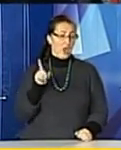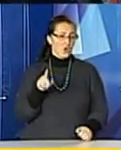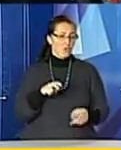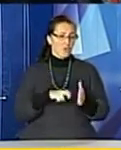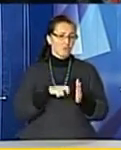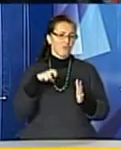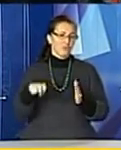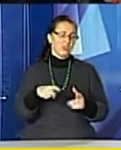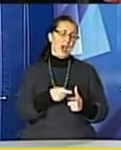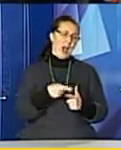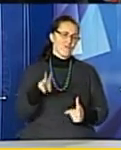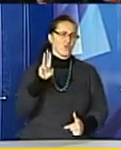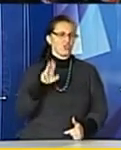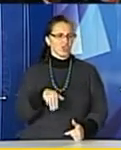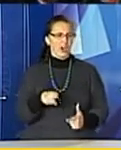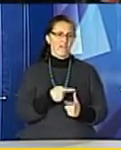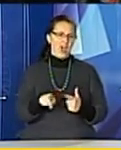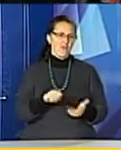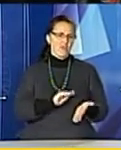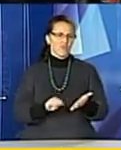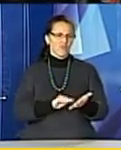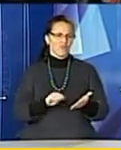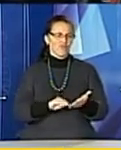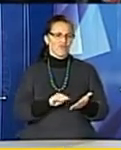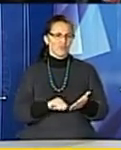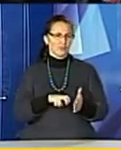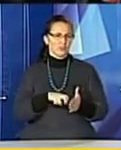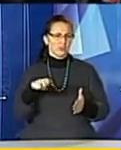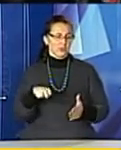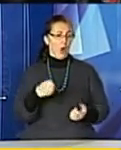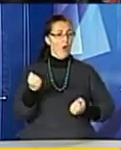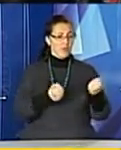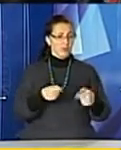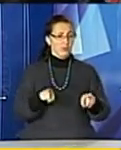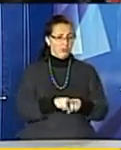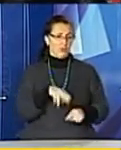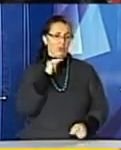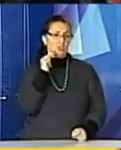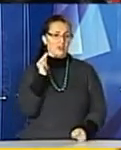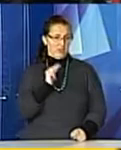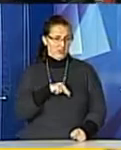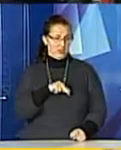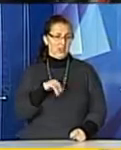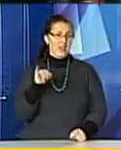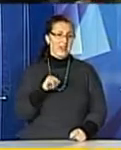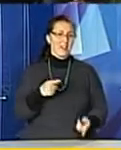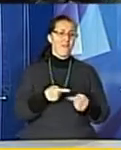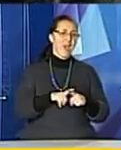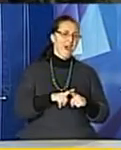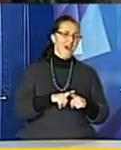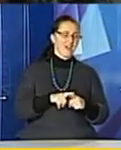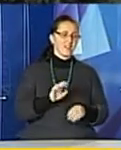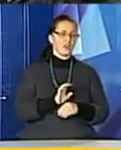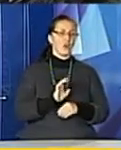санкції, або приписи. Водій також несе відповідальність. І механік по випуску, який